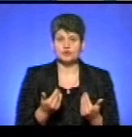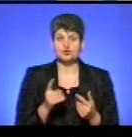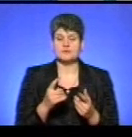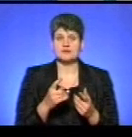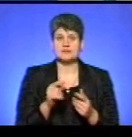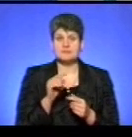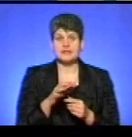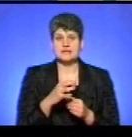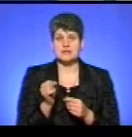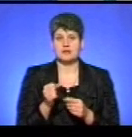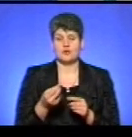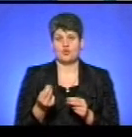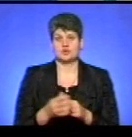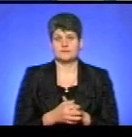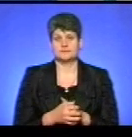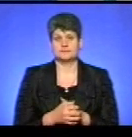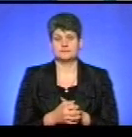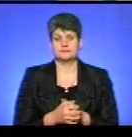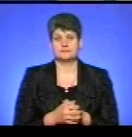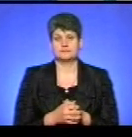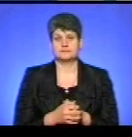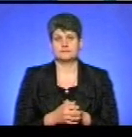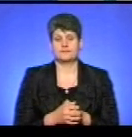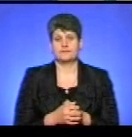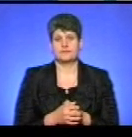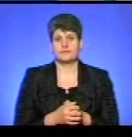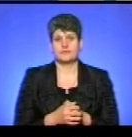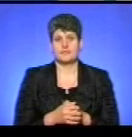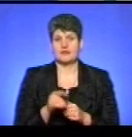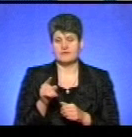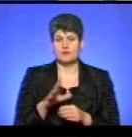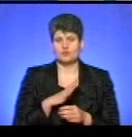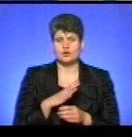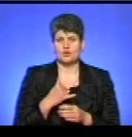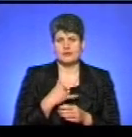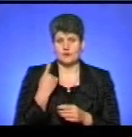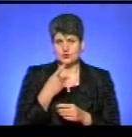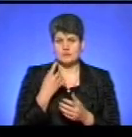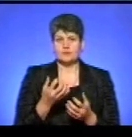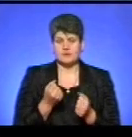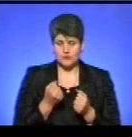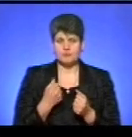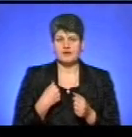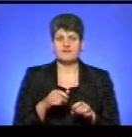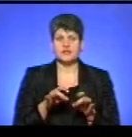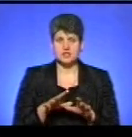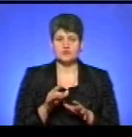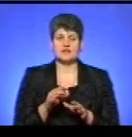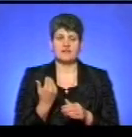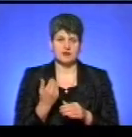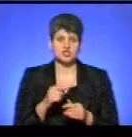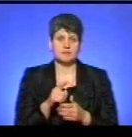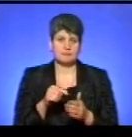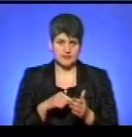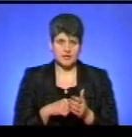мене зняли ті гроші. Ви б мене були на особистої прийомі, та як ви кажете, ми вирішували ваше питання,